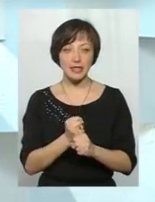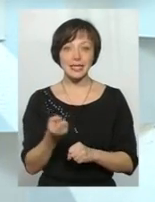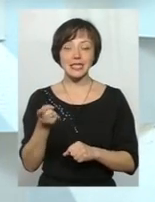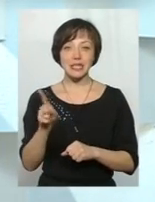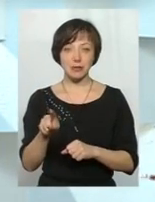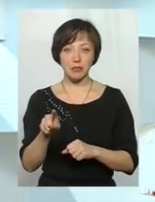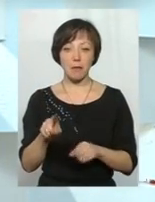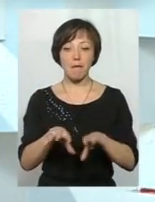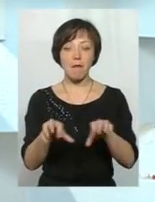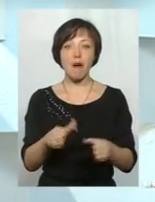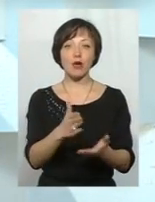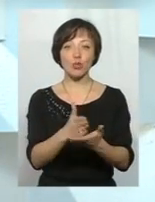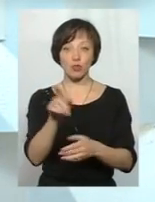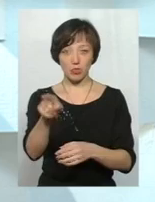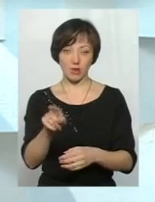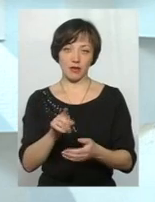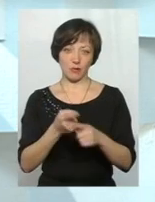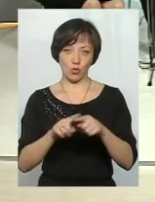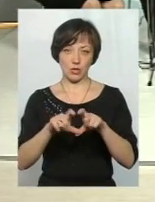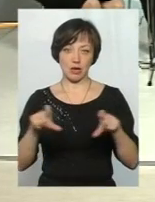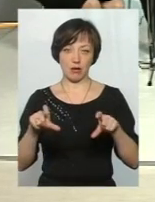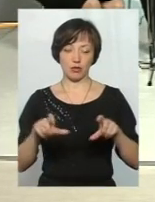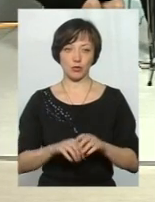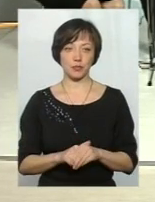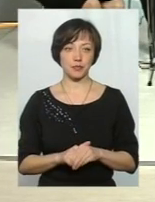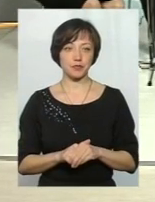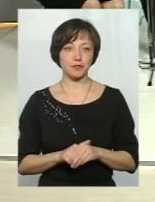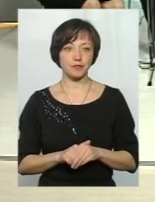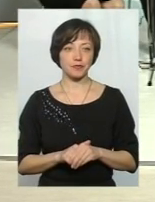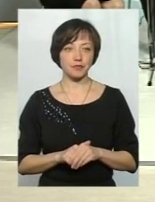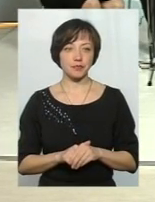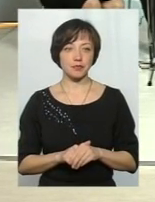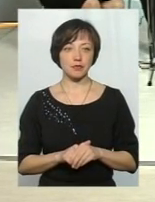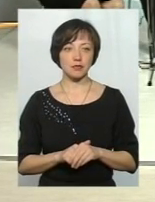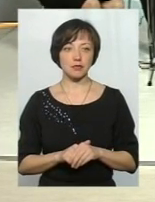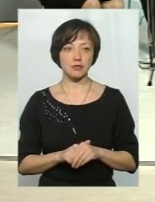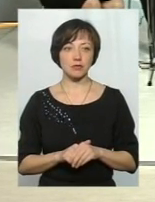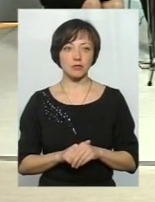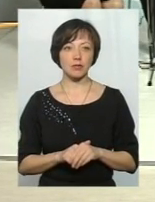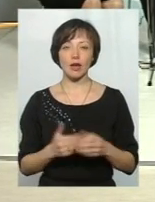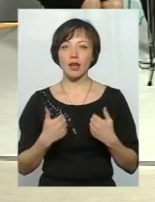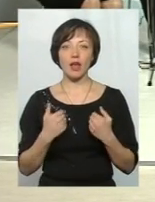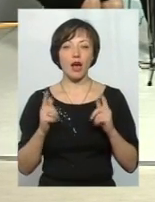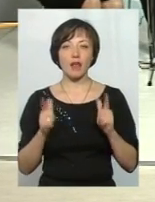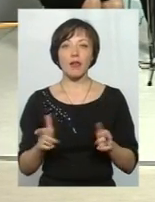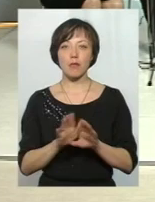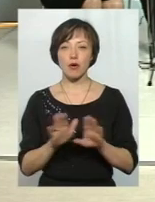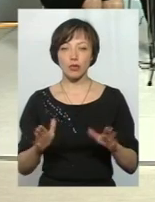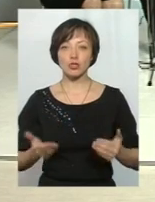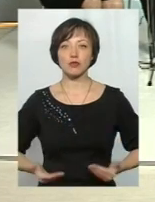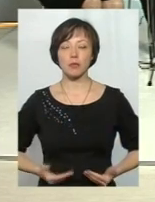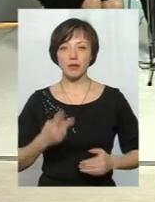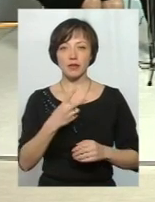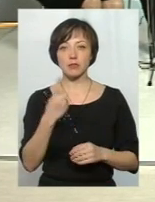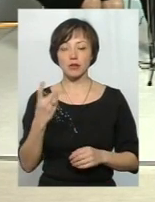тим майном, яке є в того закладу. Шановні гості, Ні, я не погоджуюсь. Я вважаю, що ми живемо в 21